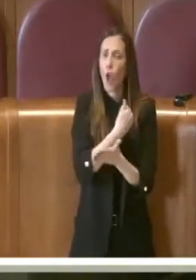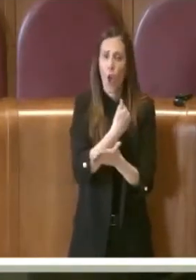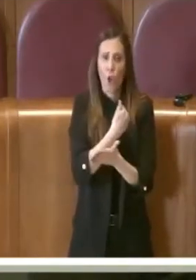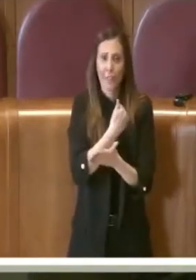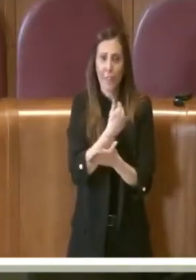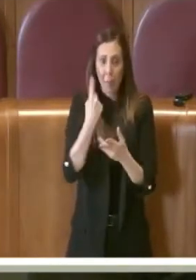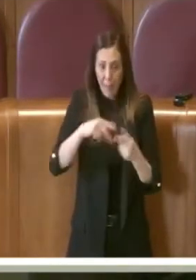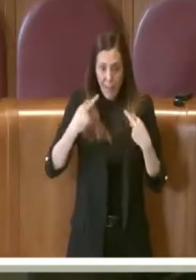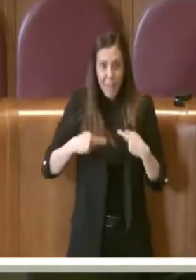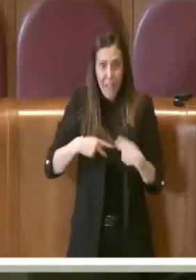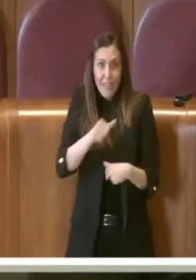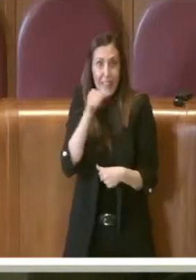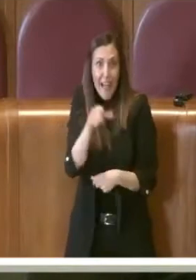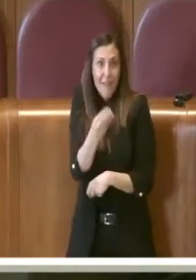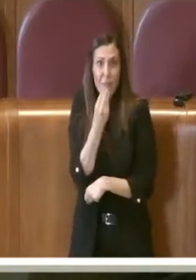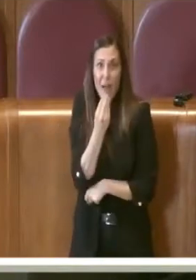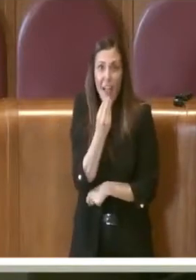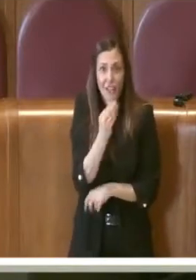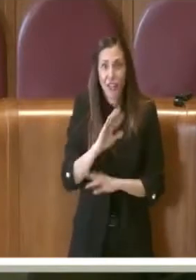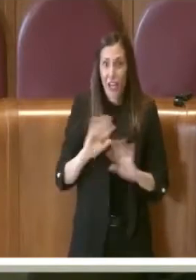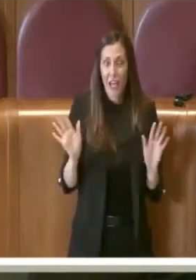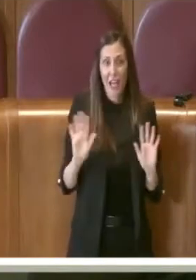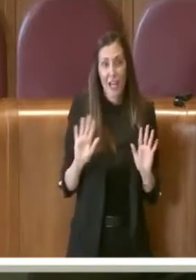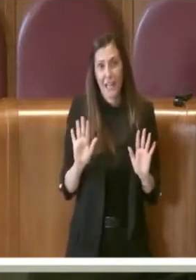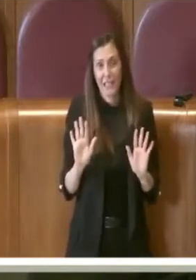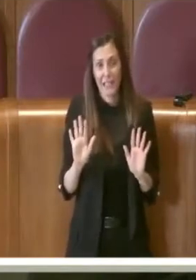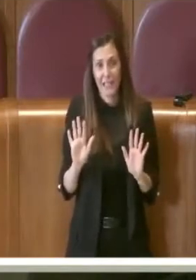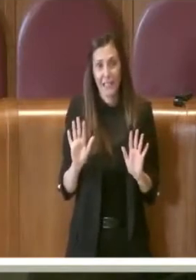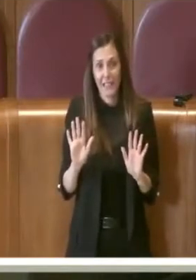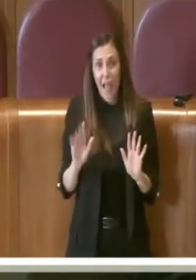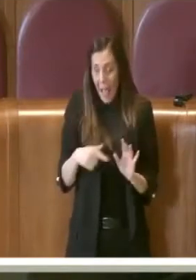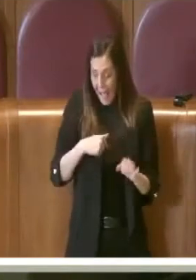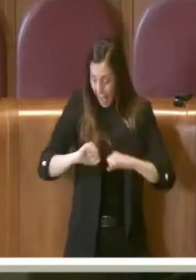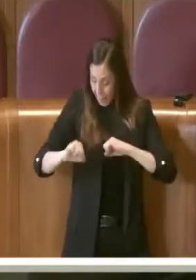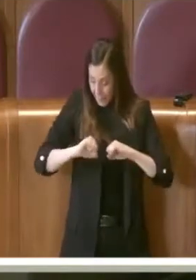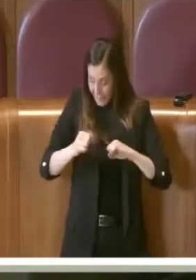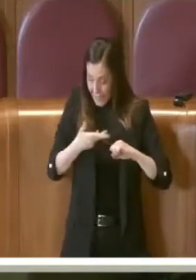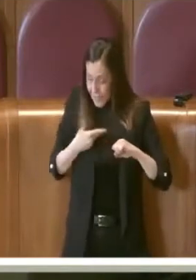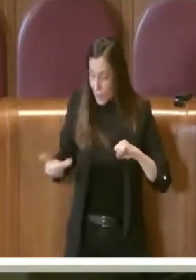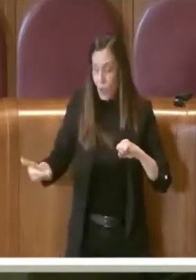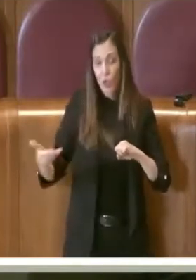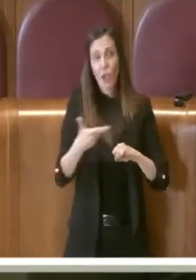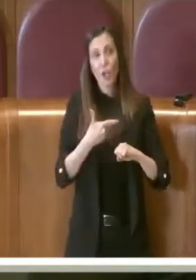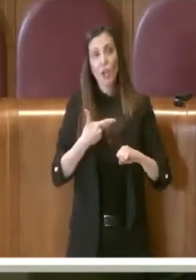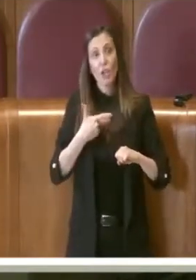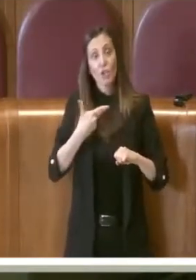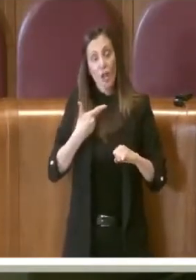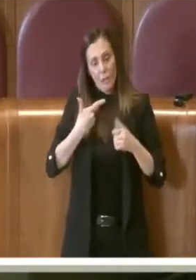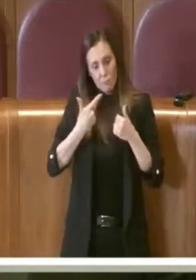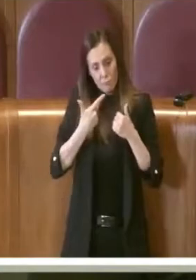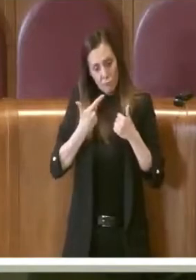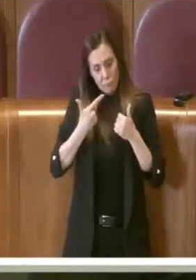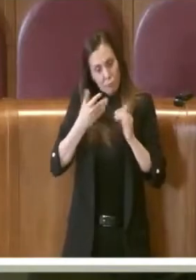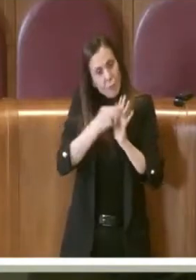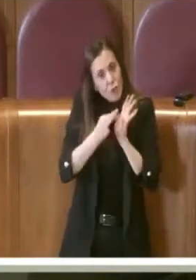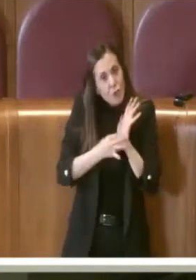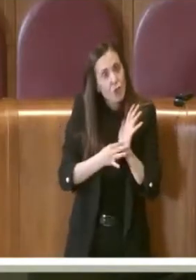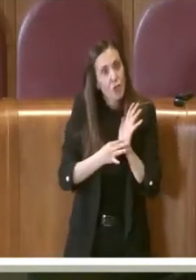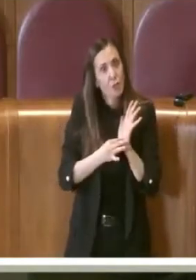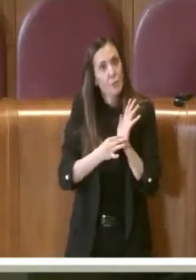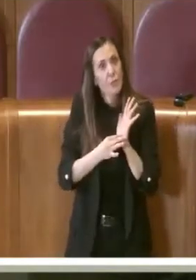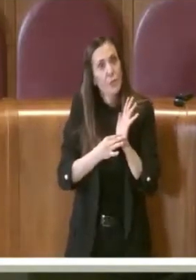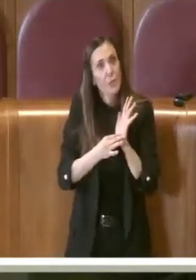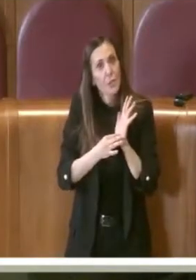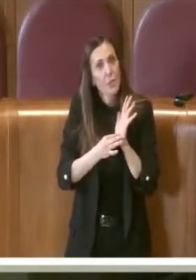questo non è il momento in cui un'amministrazione come la nostra che ha certi principi e si basa su certi principi si può permettere